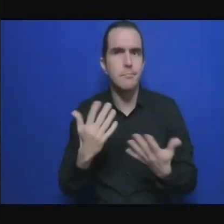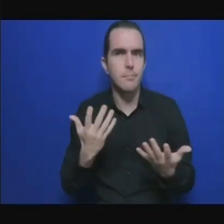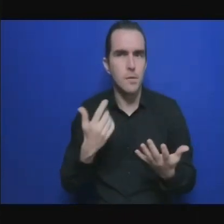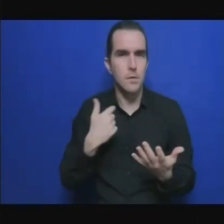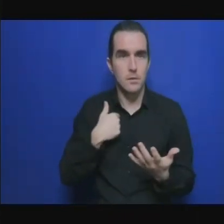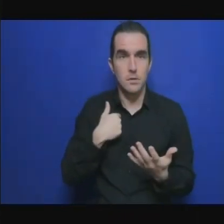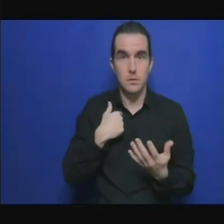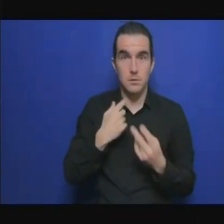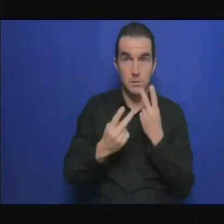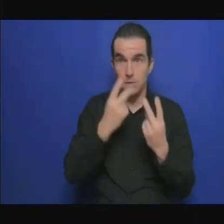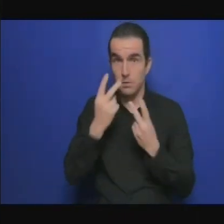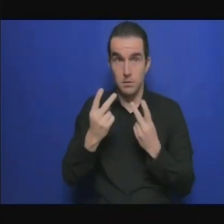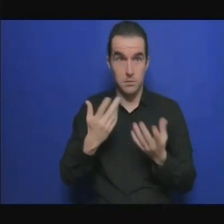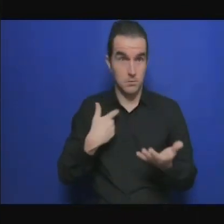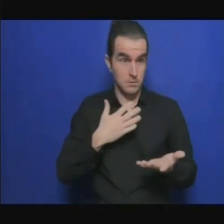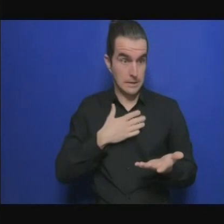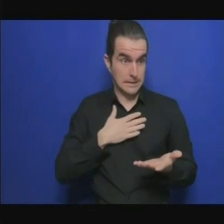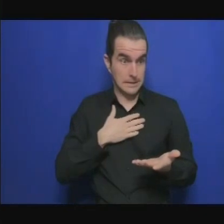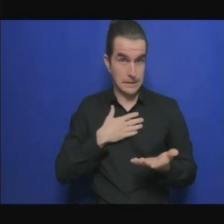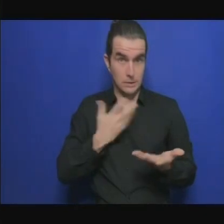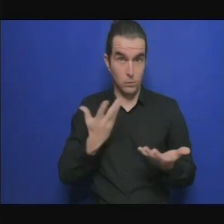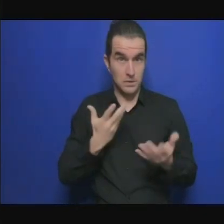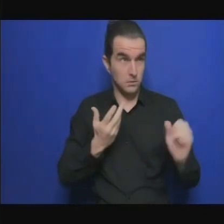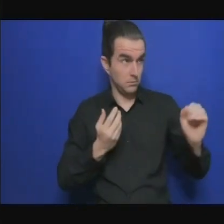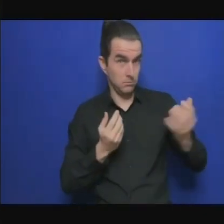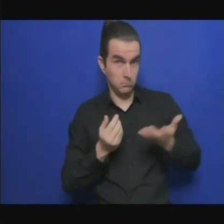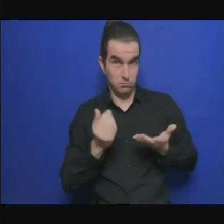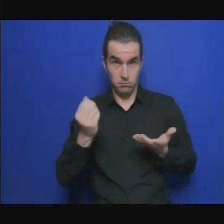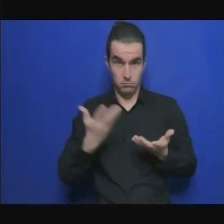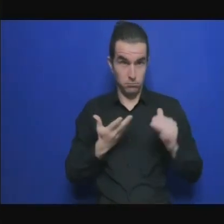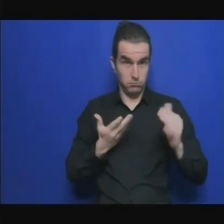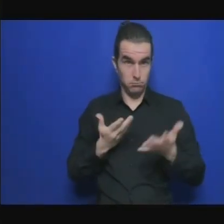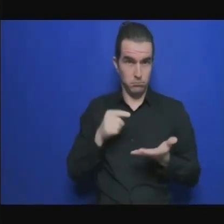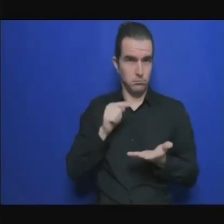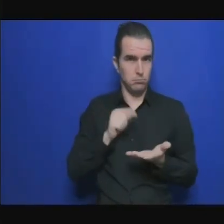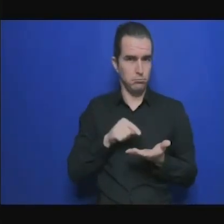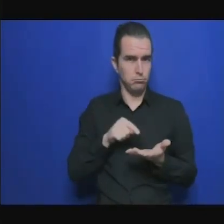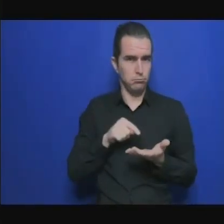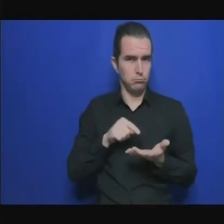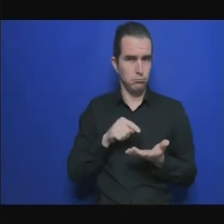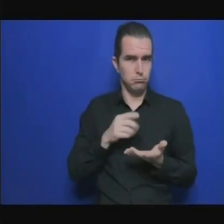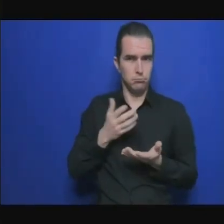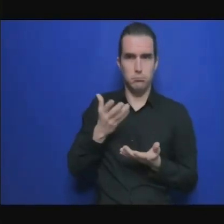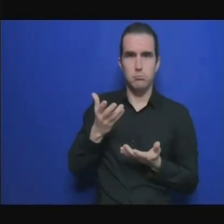Ce qui doit nous intéresser, ce'est pas seulement les changements climatiques, l'adaptation,